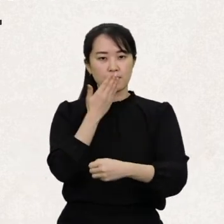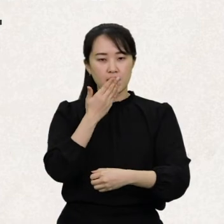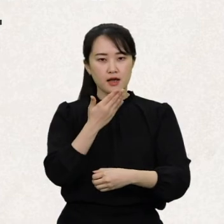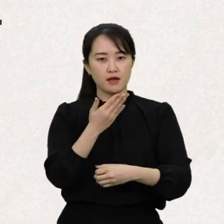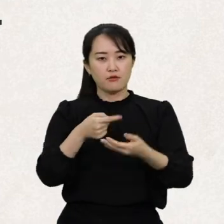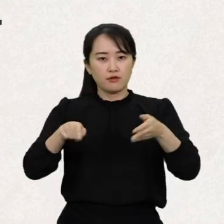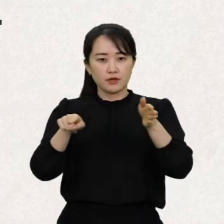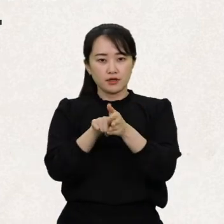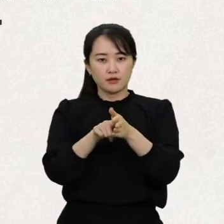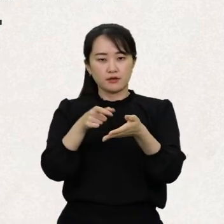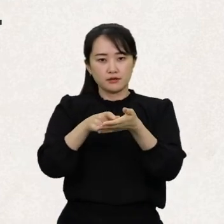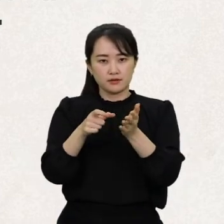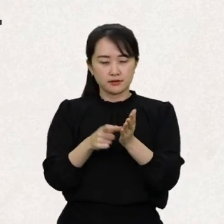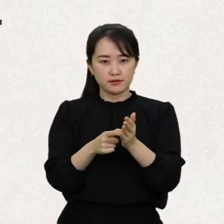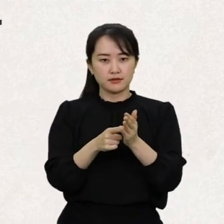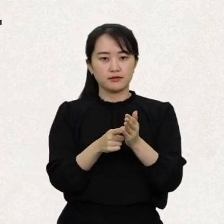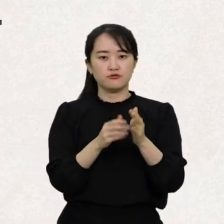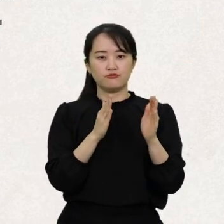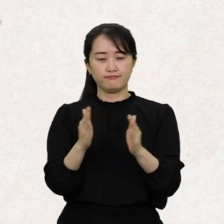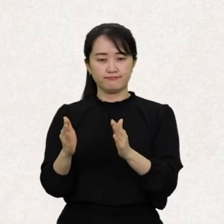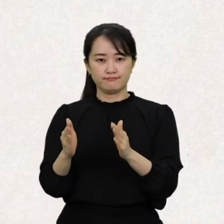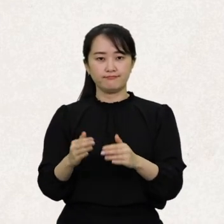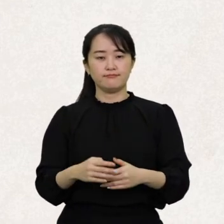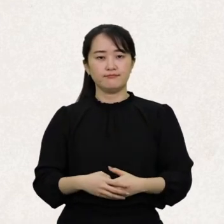적절한 조치를 마련해야 해요.